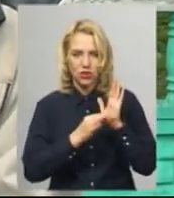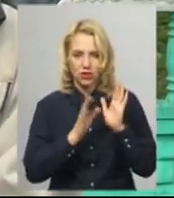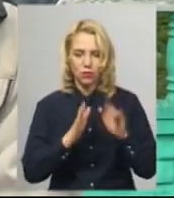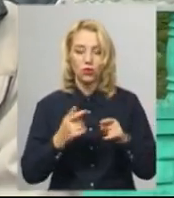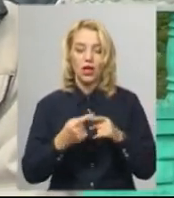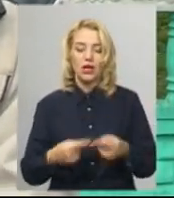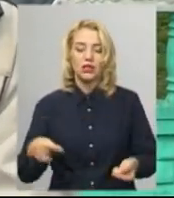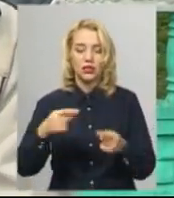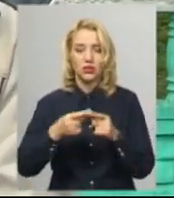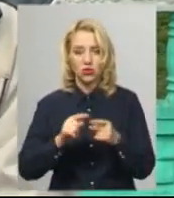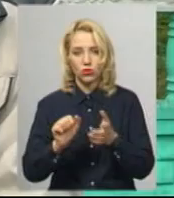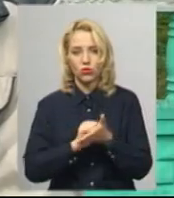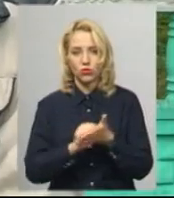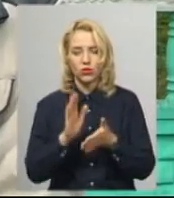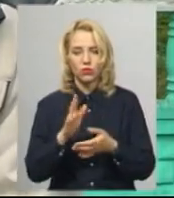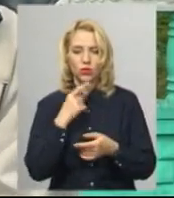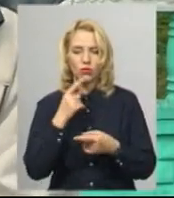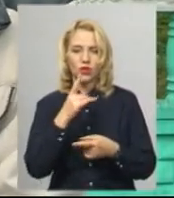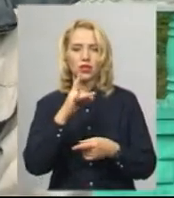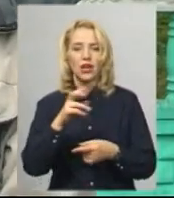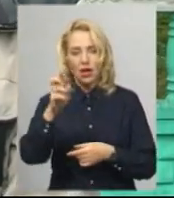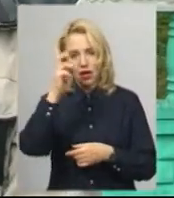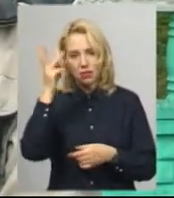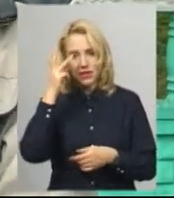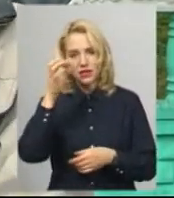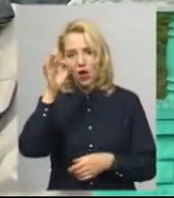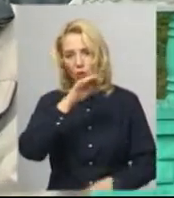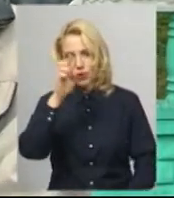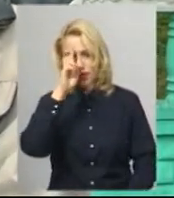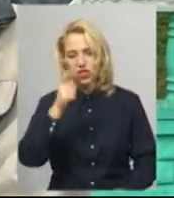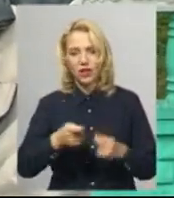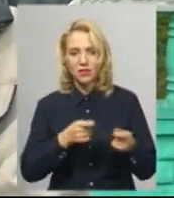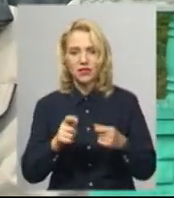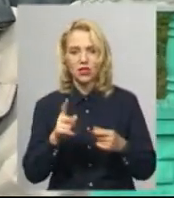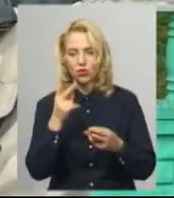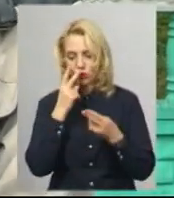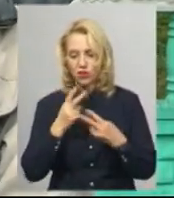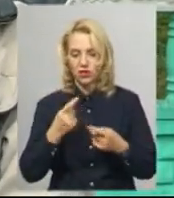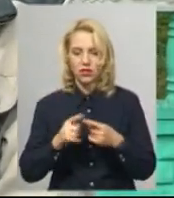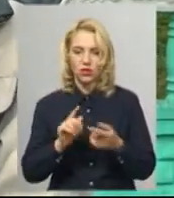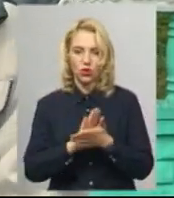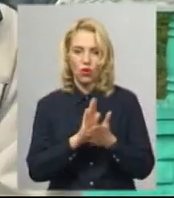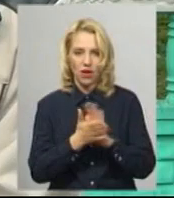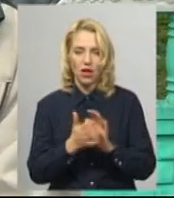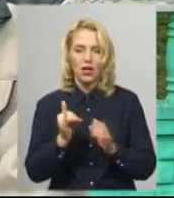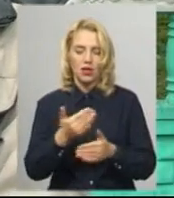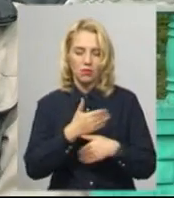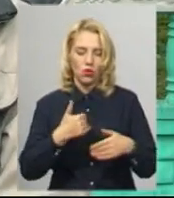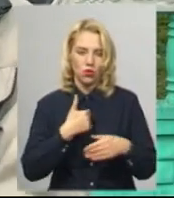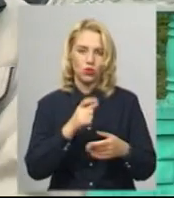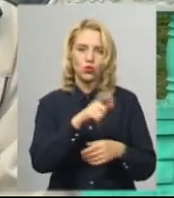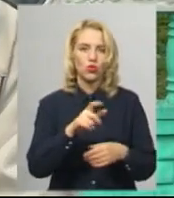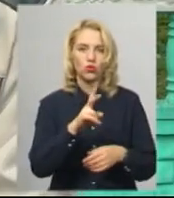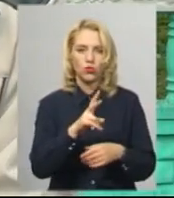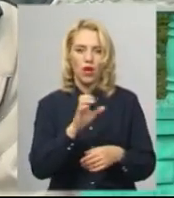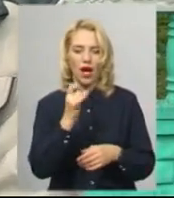оцінкою ми піднімемо питання перед Хмельницькою обласною державною адміністрацією, щоб вони показали нам ці договори. І ми хочемо заключити, ми з людьми хочемо